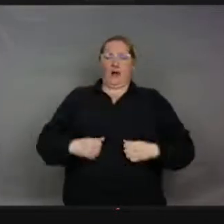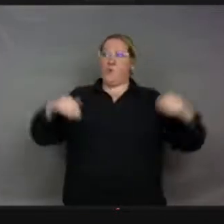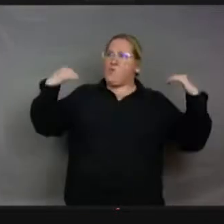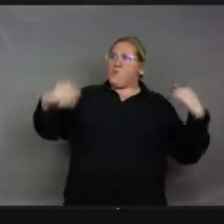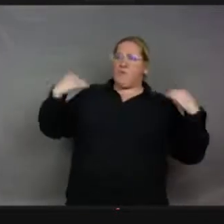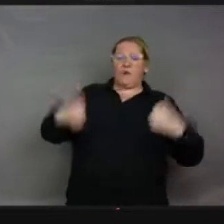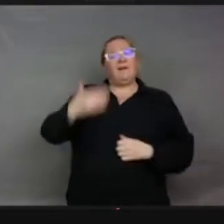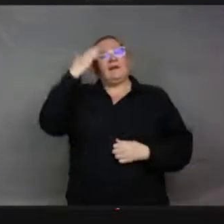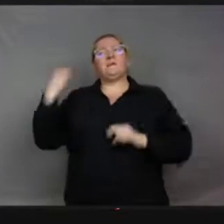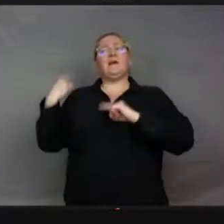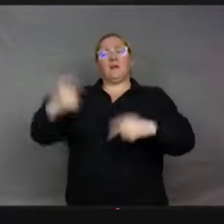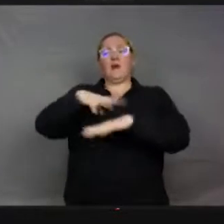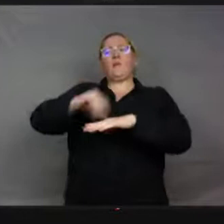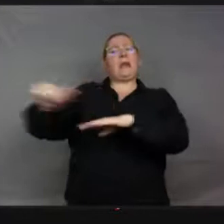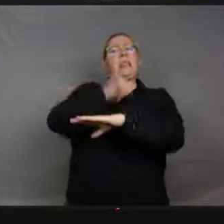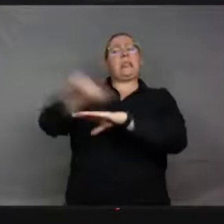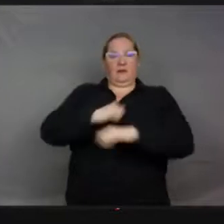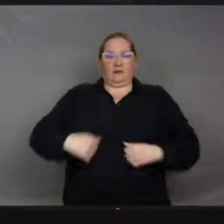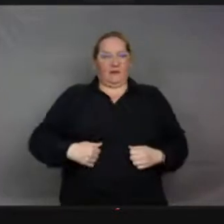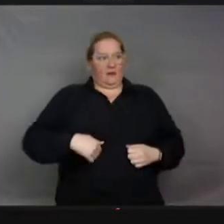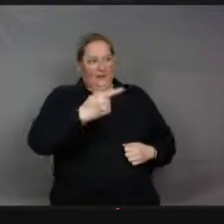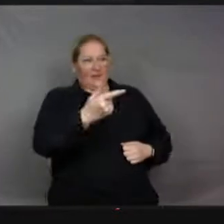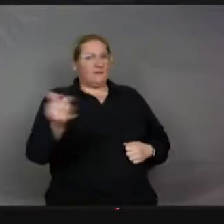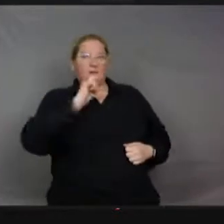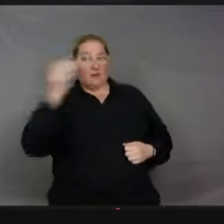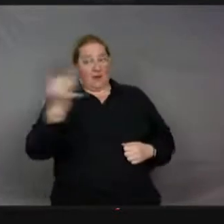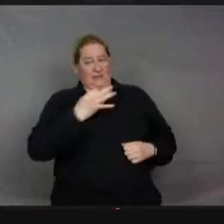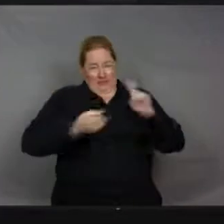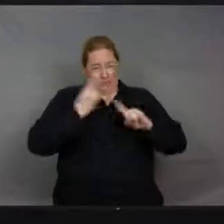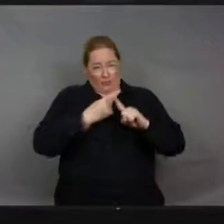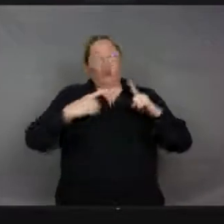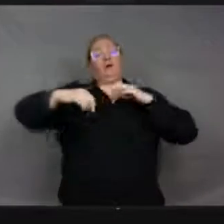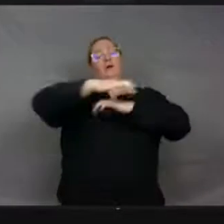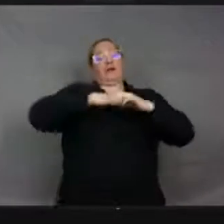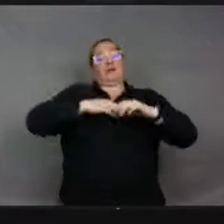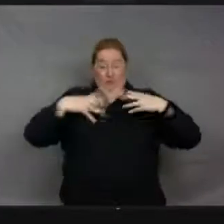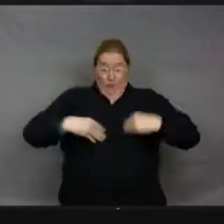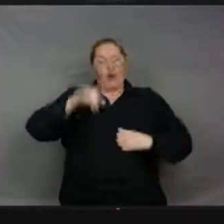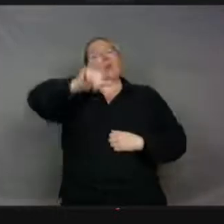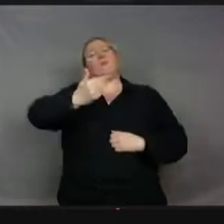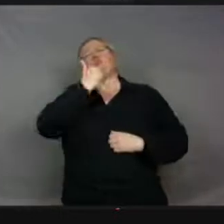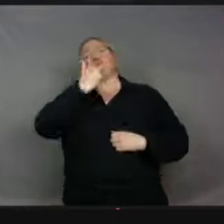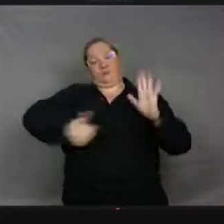un certain maintenant, grâce à vous, je sais que le poil est vachement important pour les insectes. Très important. C'est vachement bien qu'ils aient des poils.